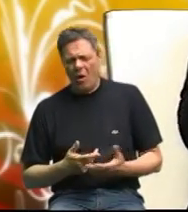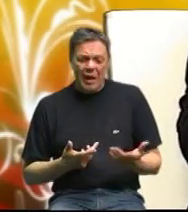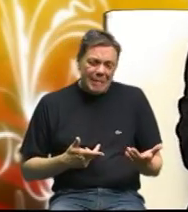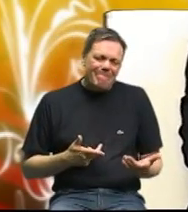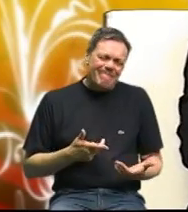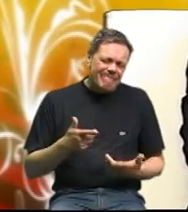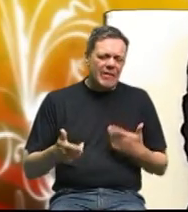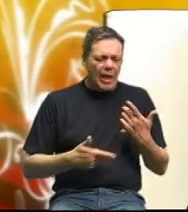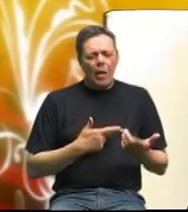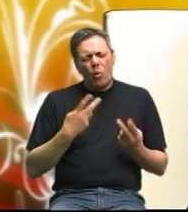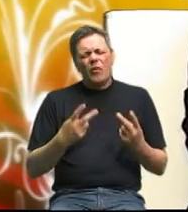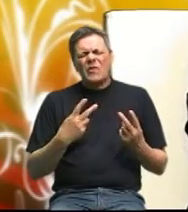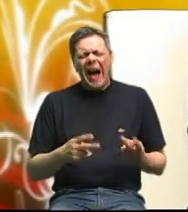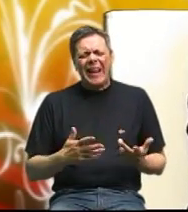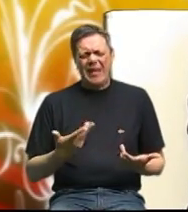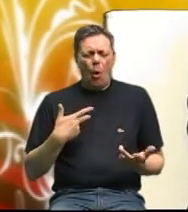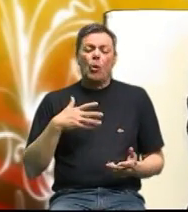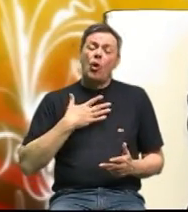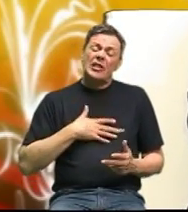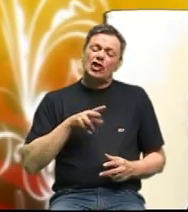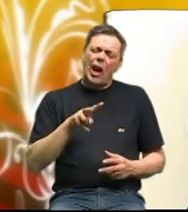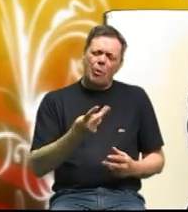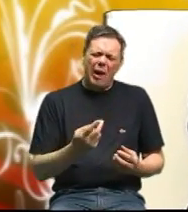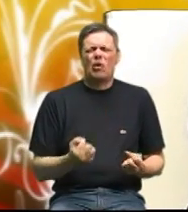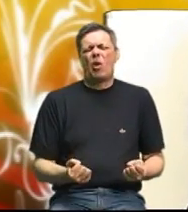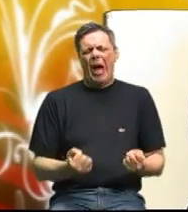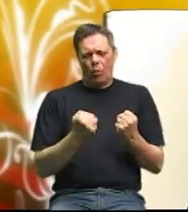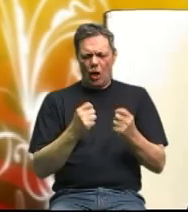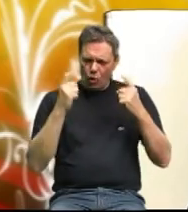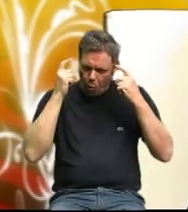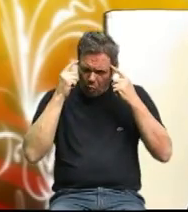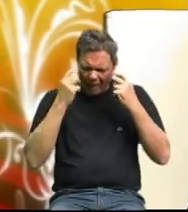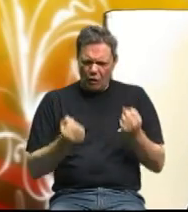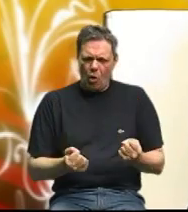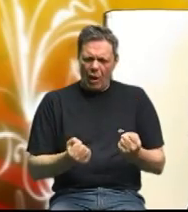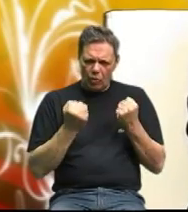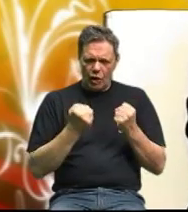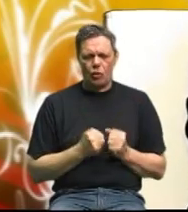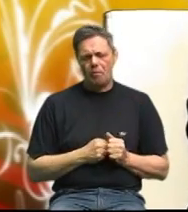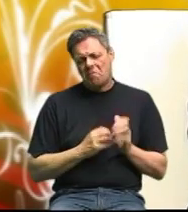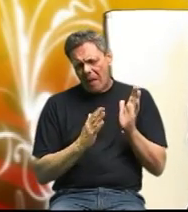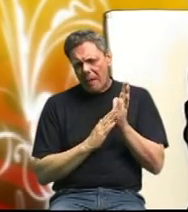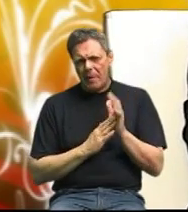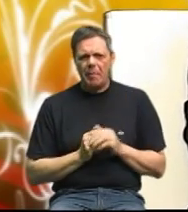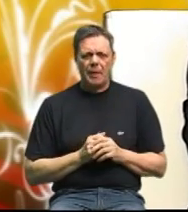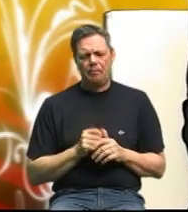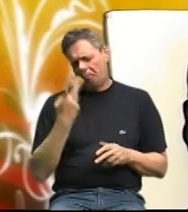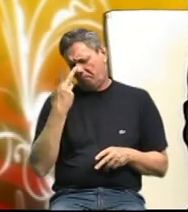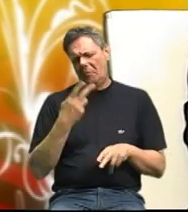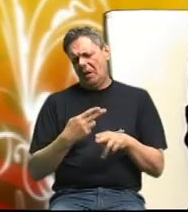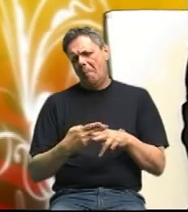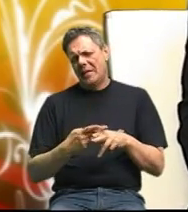teško u misli promijeniti život i kad uzmem primjer pacijent